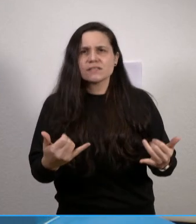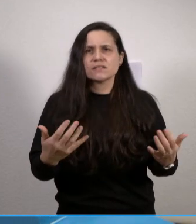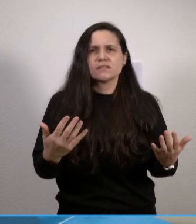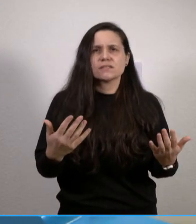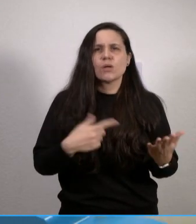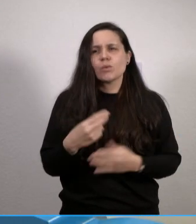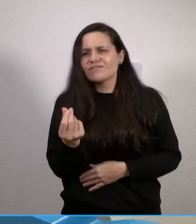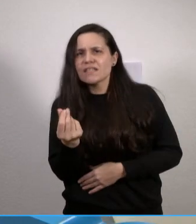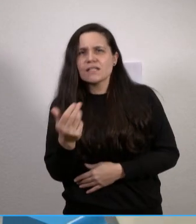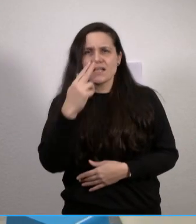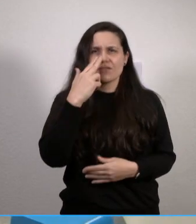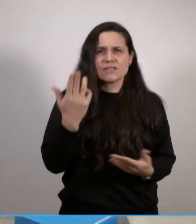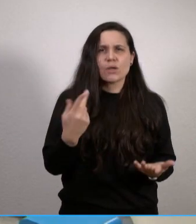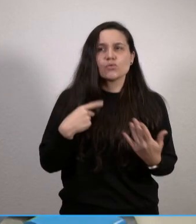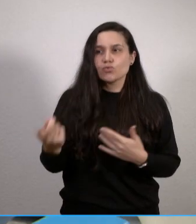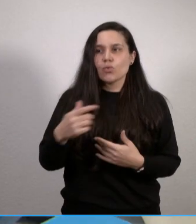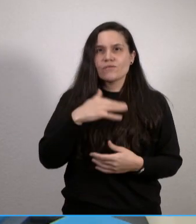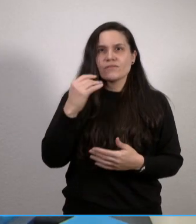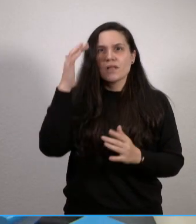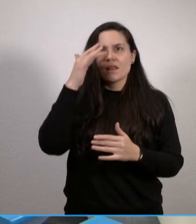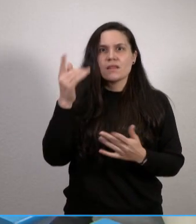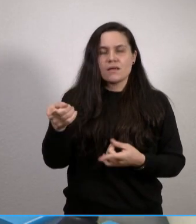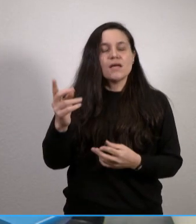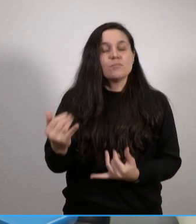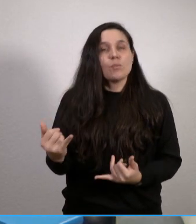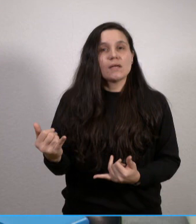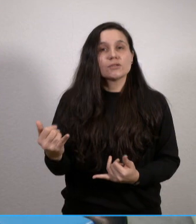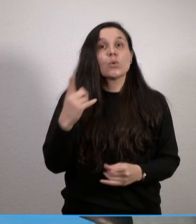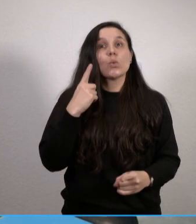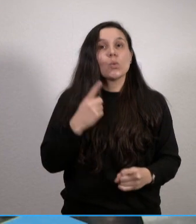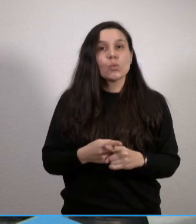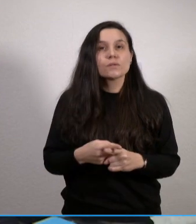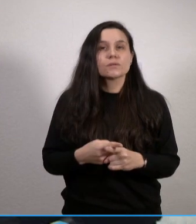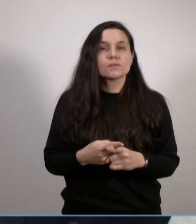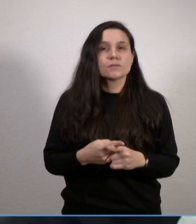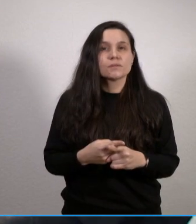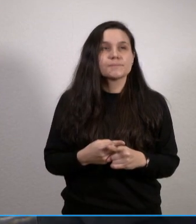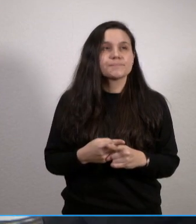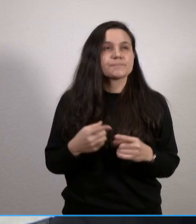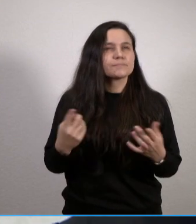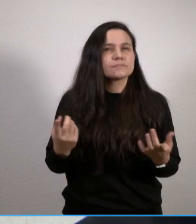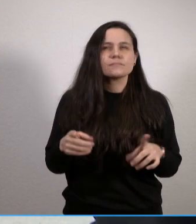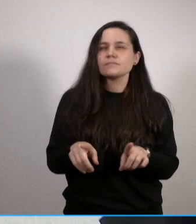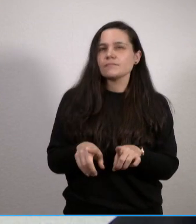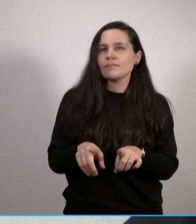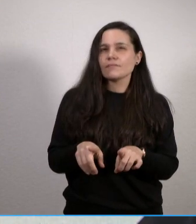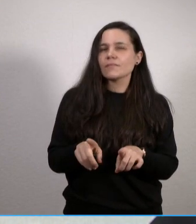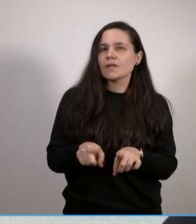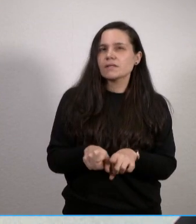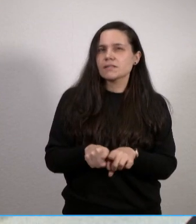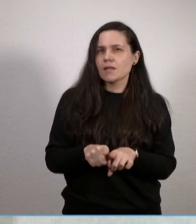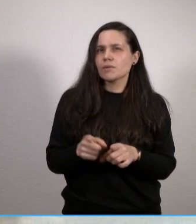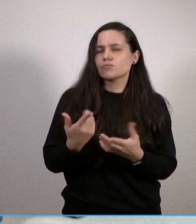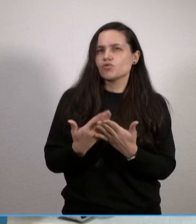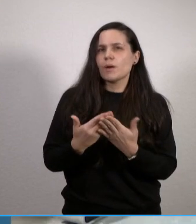Wohlstand weiter? Diese Dinge bewegen sie. Und was sie auch bewegt, das gleiche Problem wie auch im stationären Bereich,